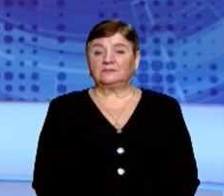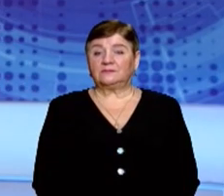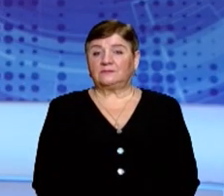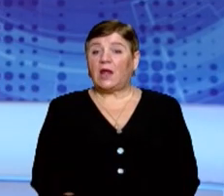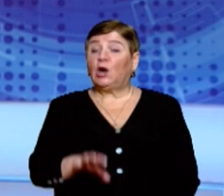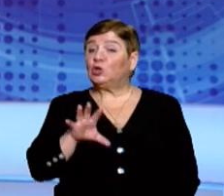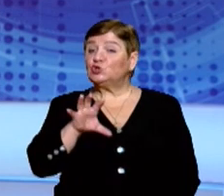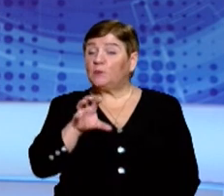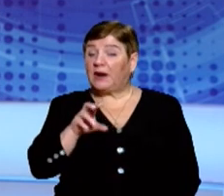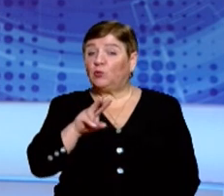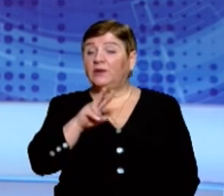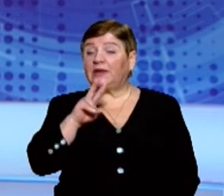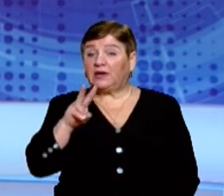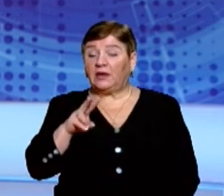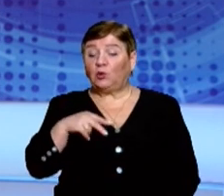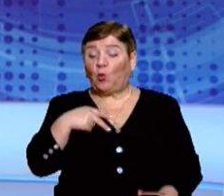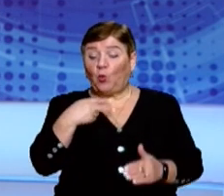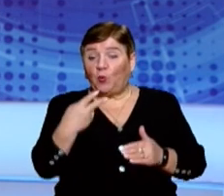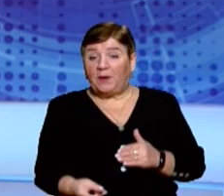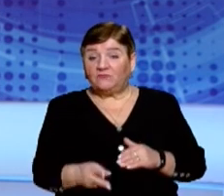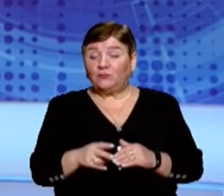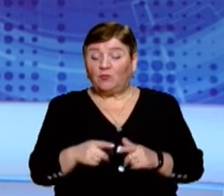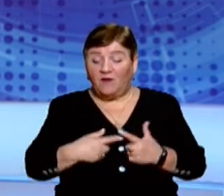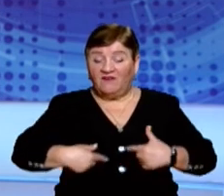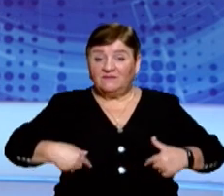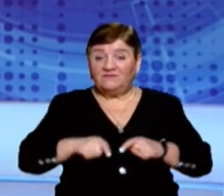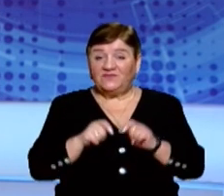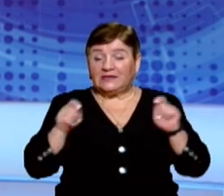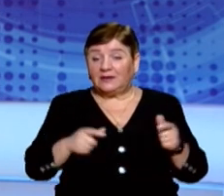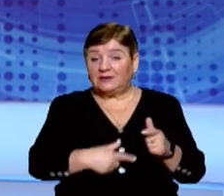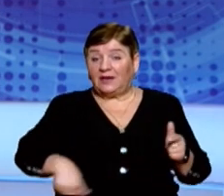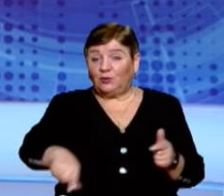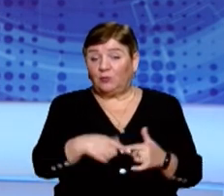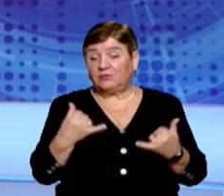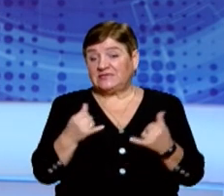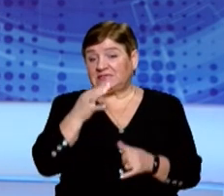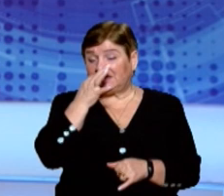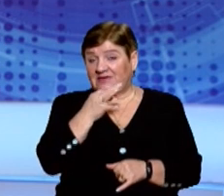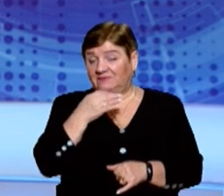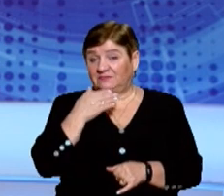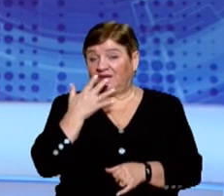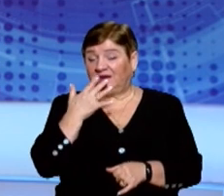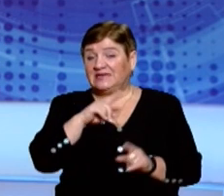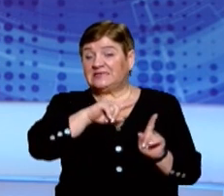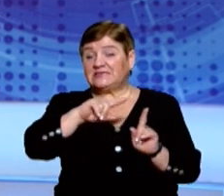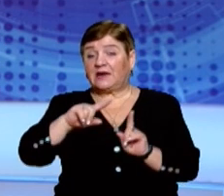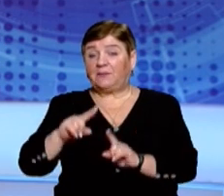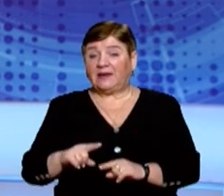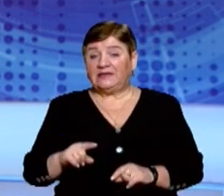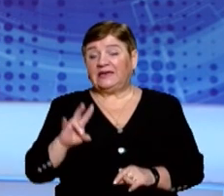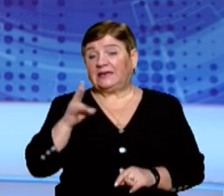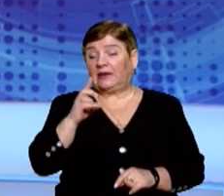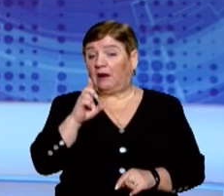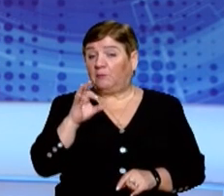Собаку, який впав у відкритий люк, витягли ужгородські рятувальники. Про це сьогодні розповіла речниця ДСНС на Закарпатті